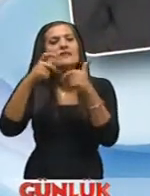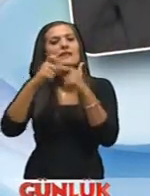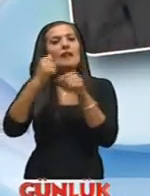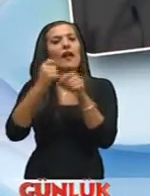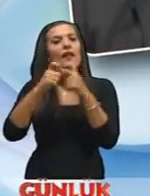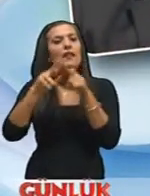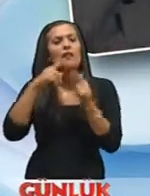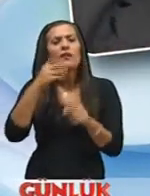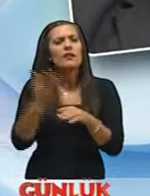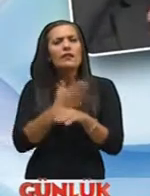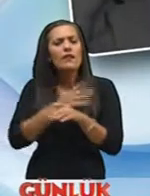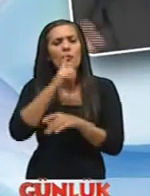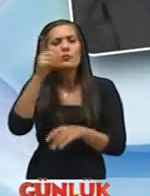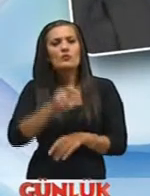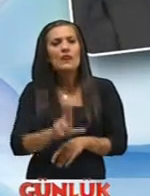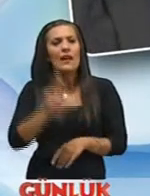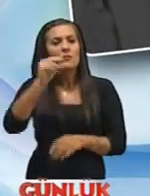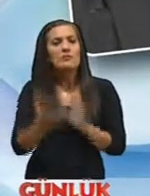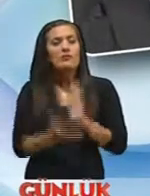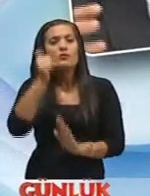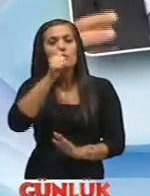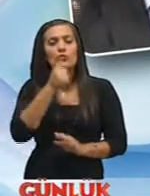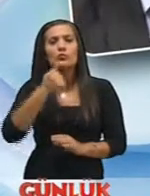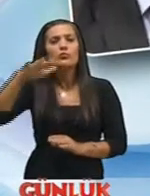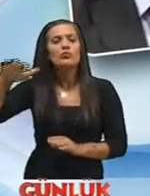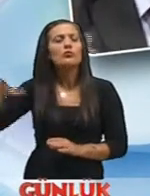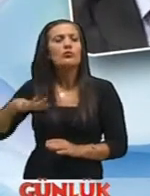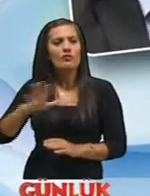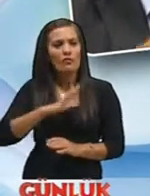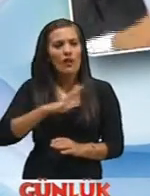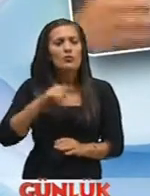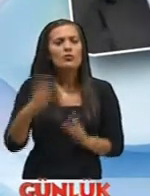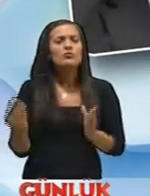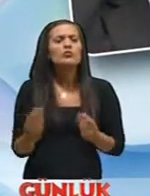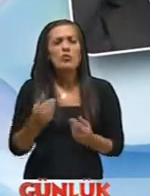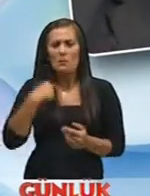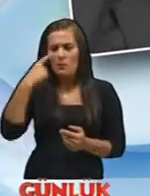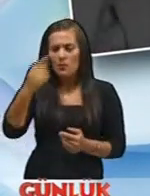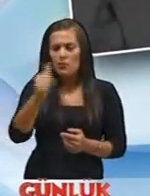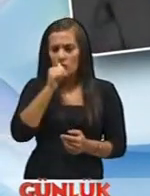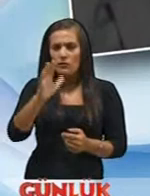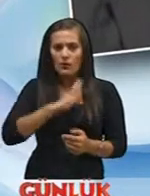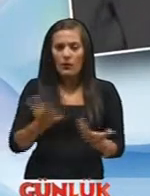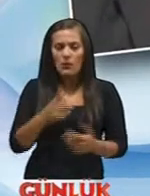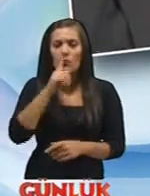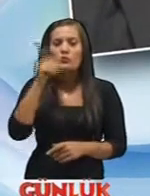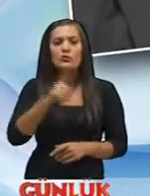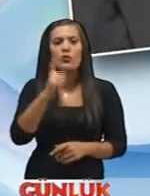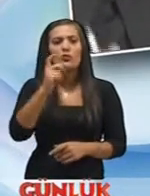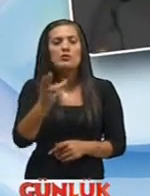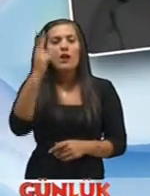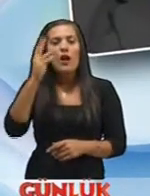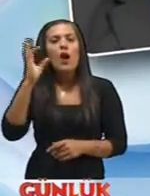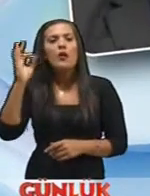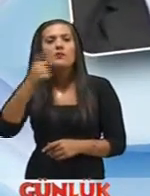gezegen Çünkü yüzde yetmişten fazlası Sularla kaplı Bu kadar çok Bir bakıyorsunuz İşte mevcut suların ama Yüzde doksan yedisi Okyanus ve